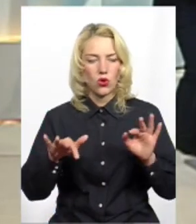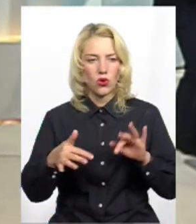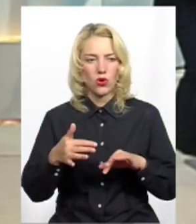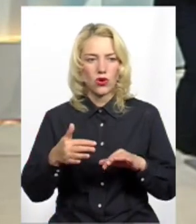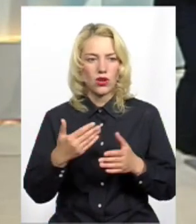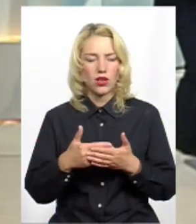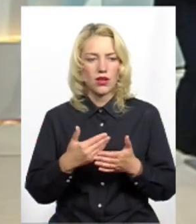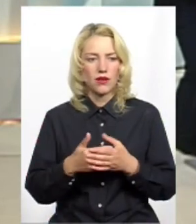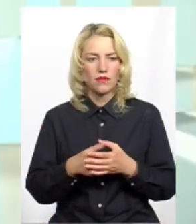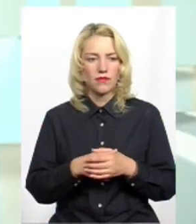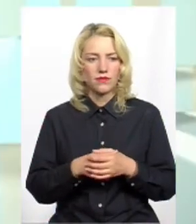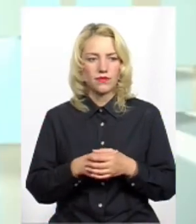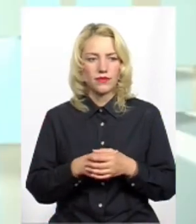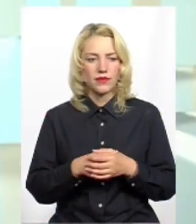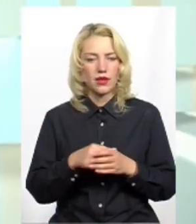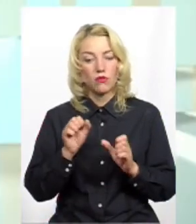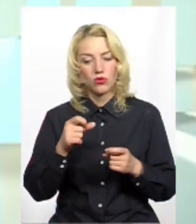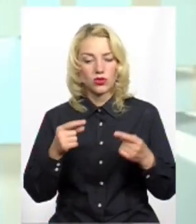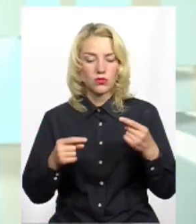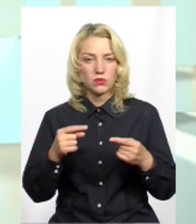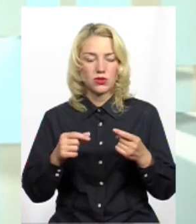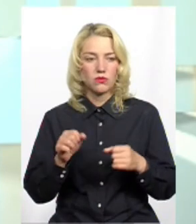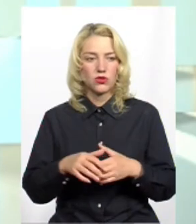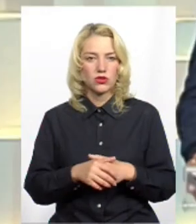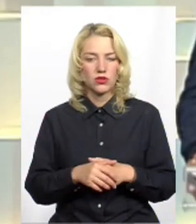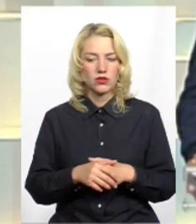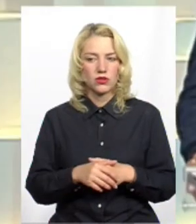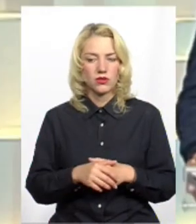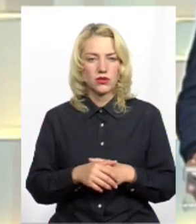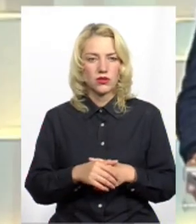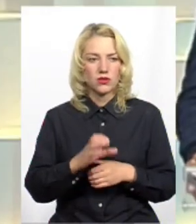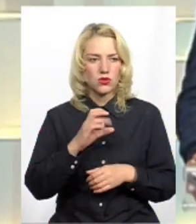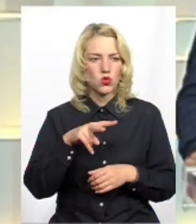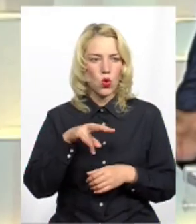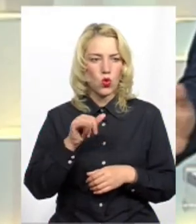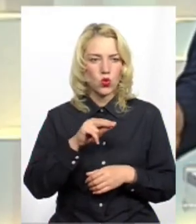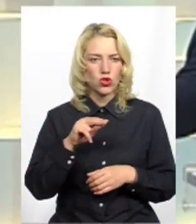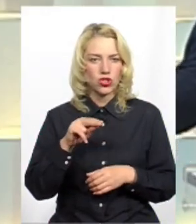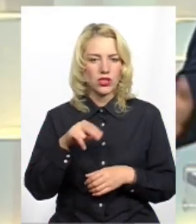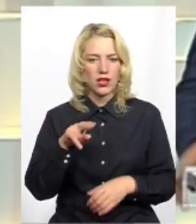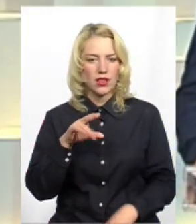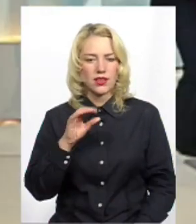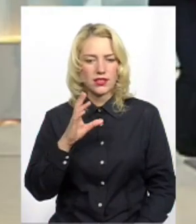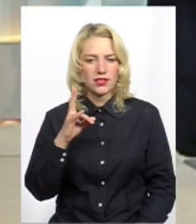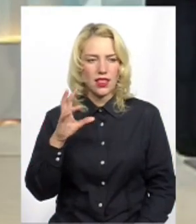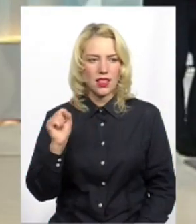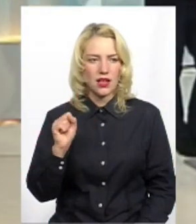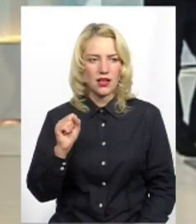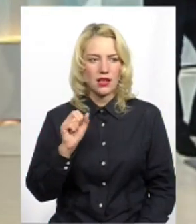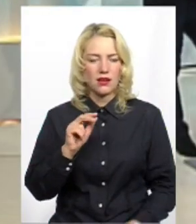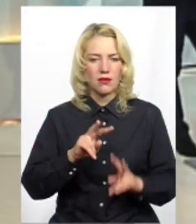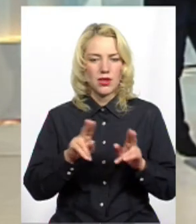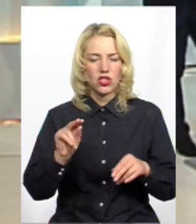посперечатися. Ну, Случ досить велика річка. Ну, само, як і Примерно, Деснав на